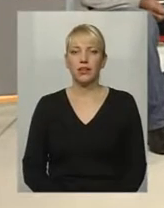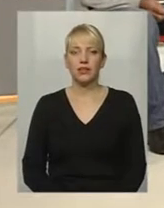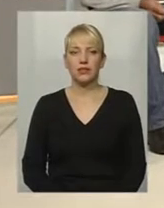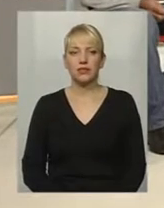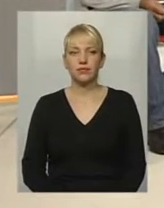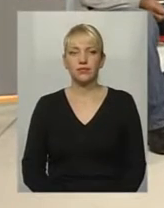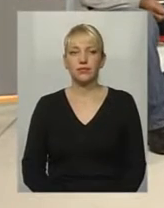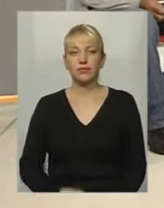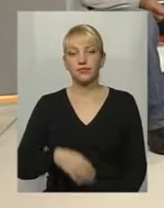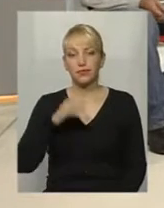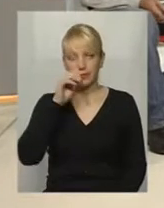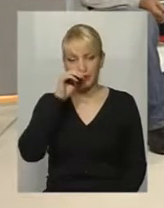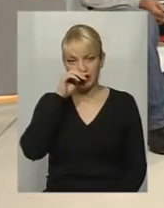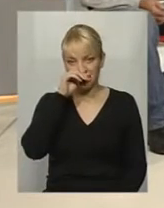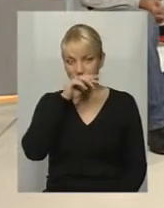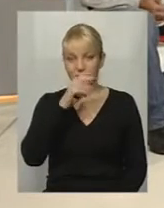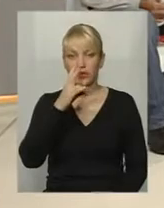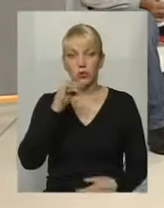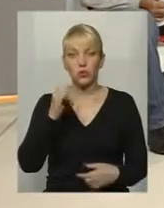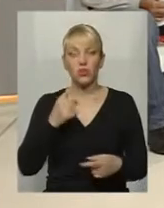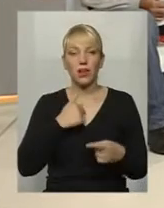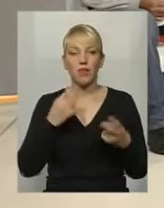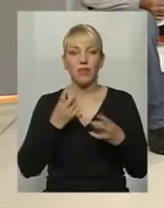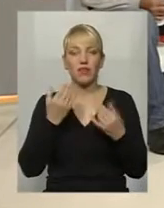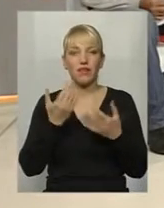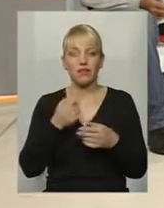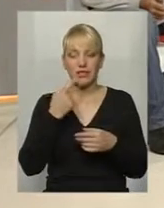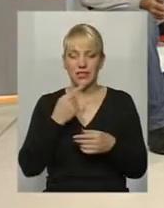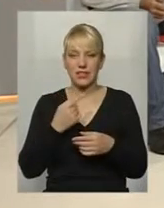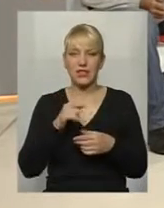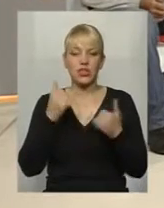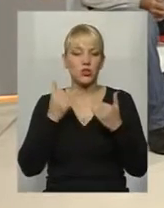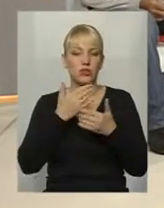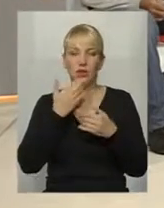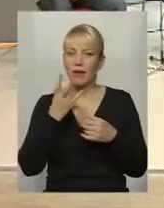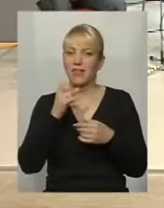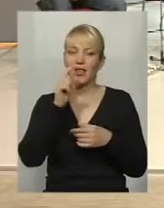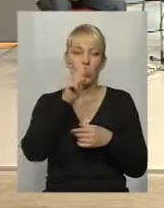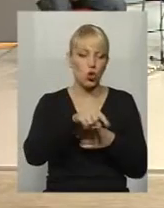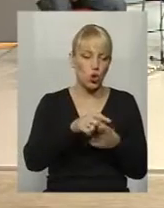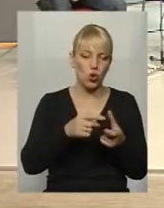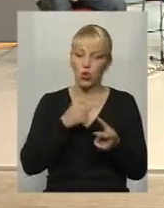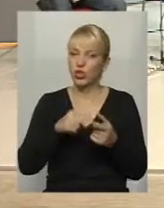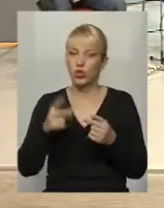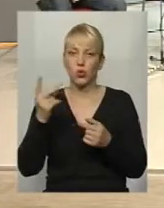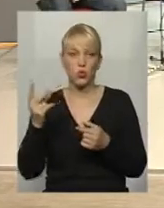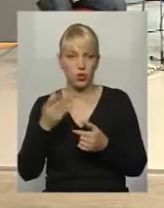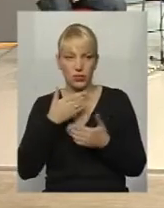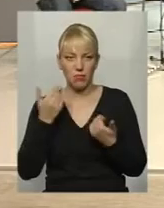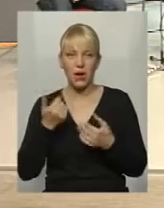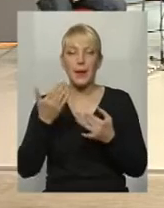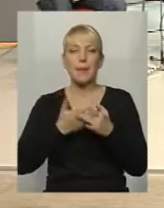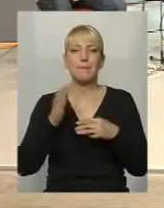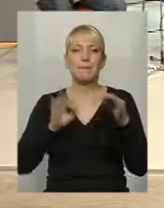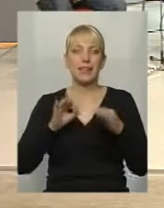Ну, я повинна сказати, що сьогодні немає ні того, ні другого. Адже пільги скасовані. Все, що ми в радянські